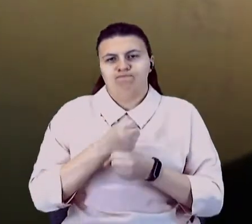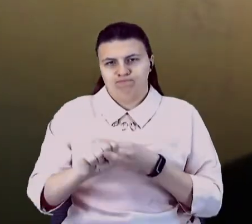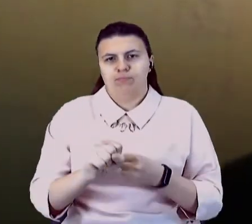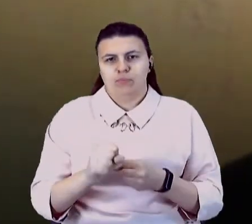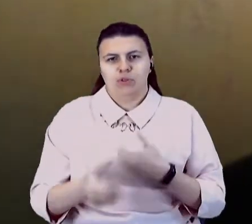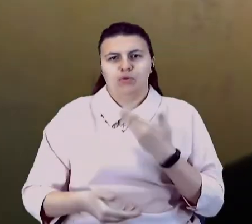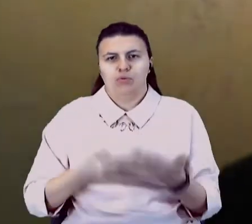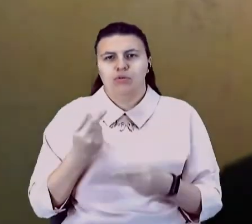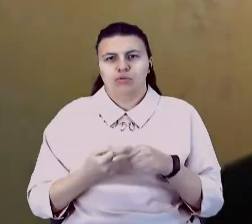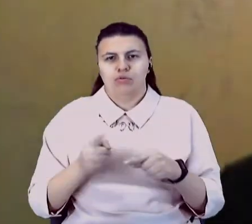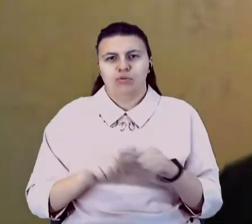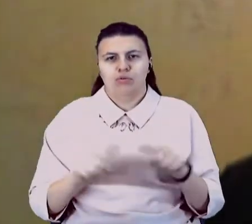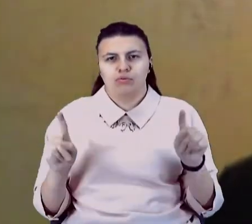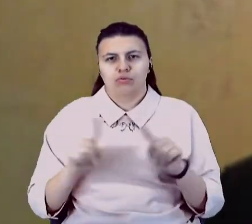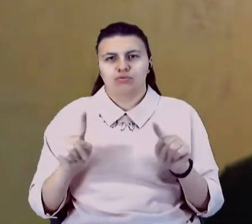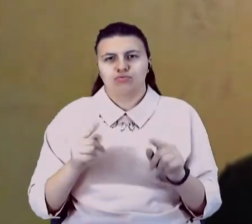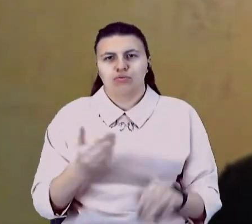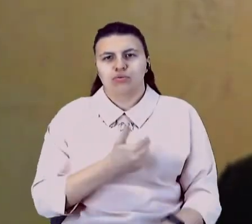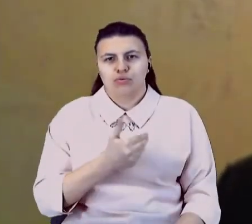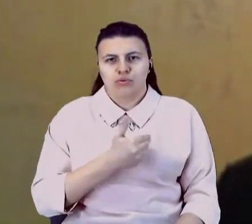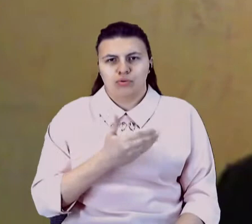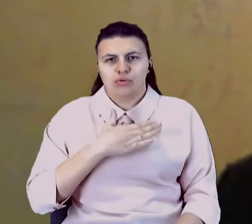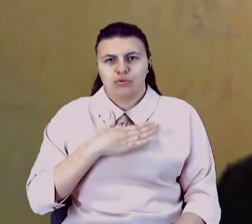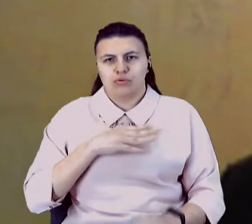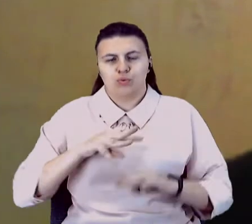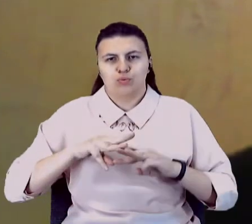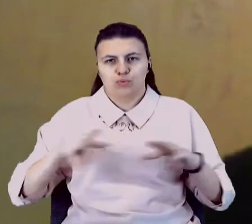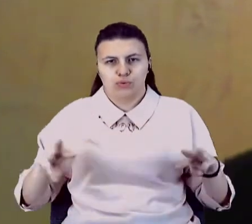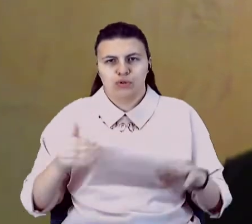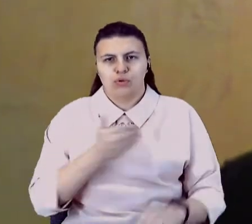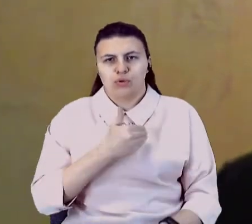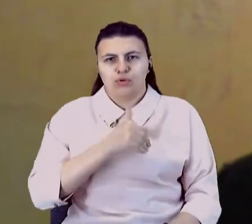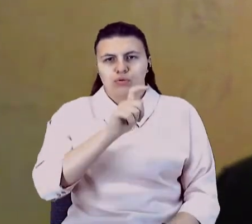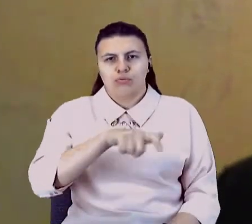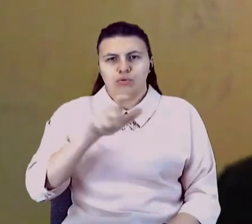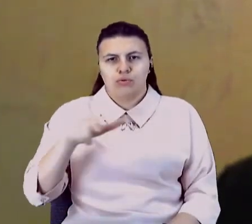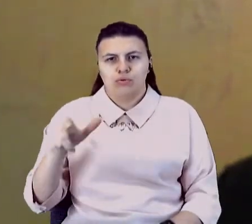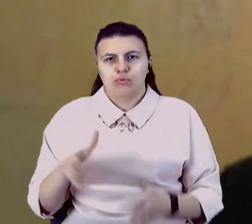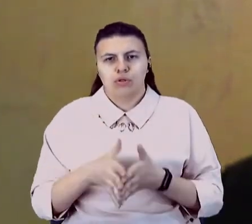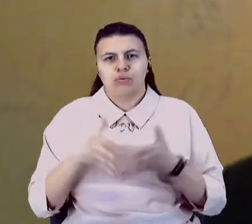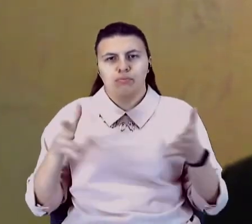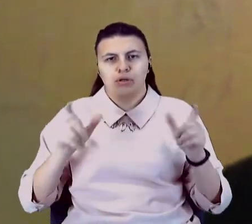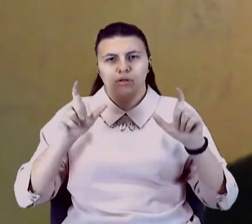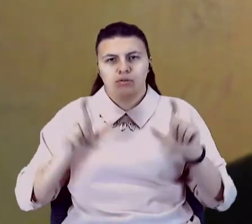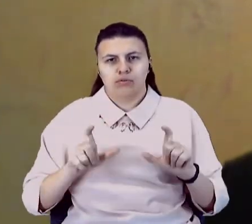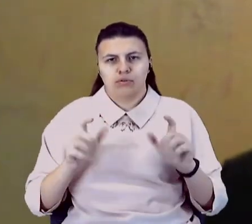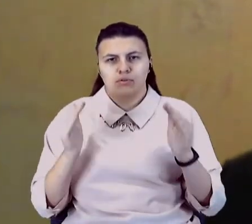що хоче наш уряд? Він хоче, щоб люди більше сиділи вдома